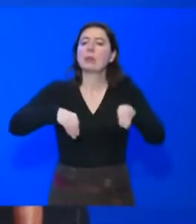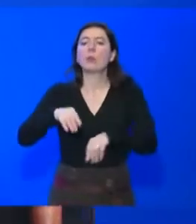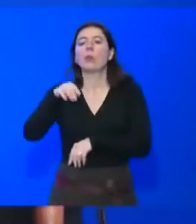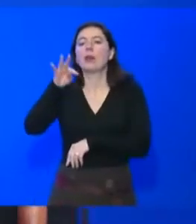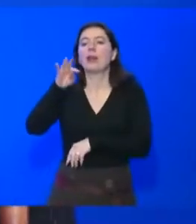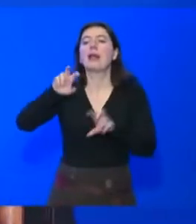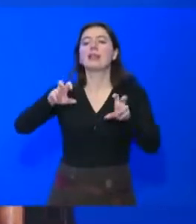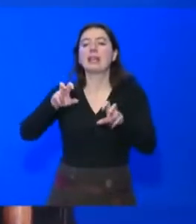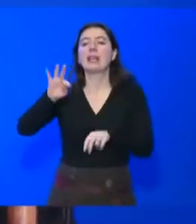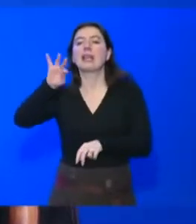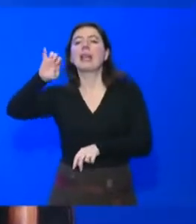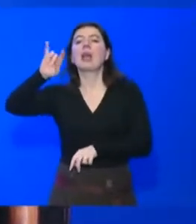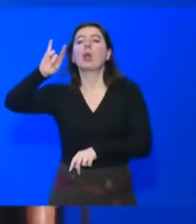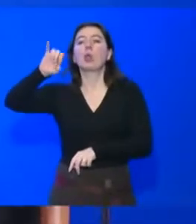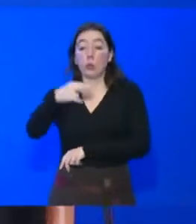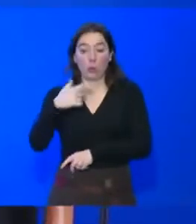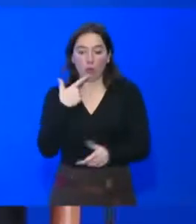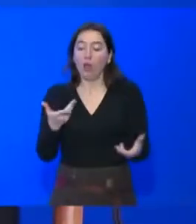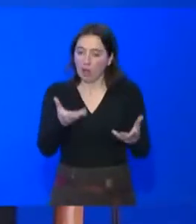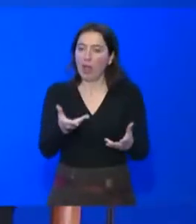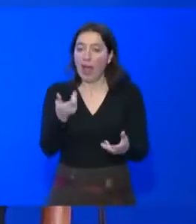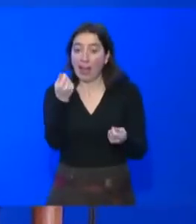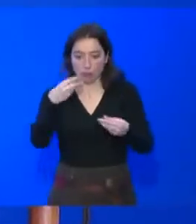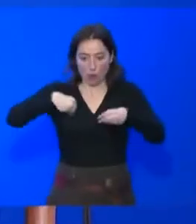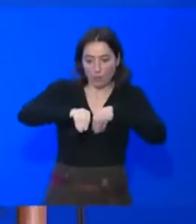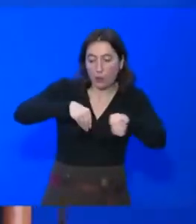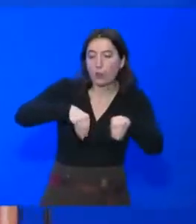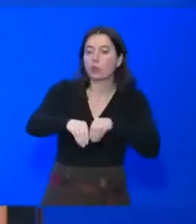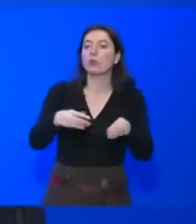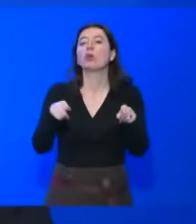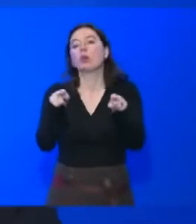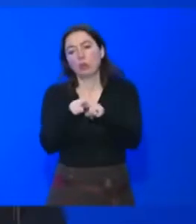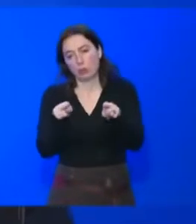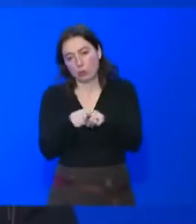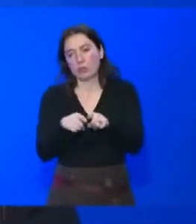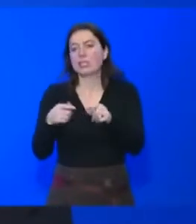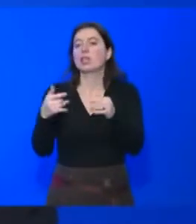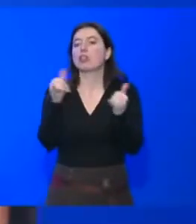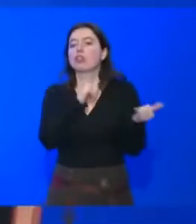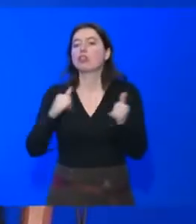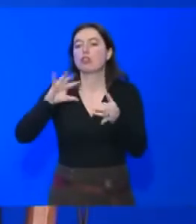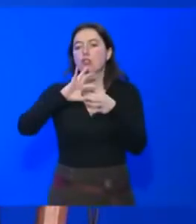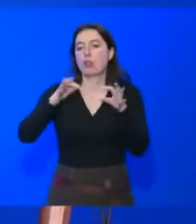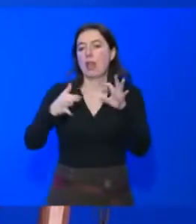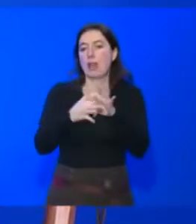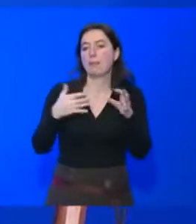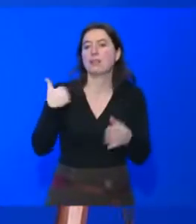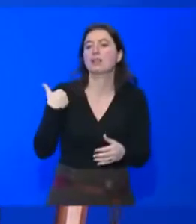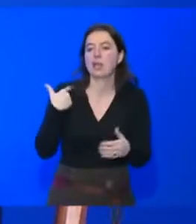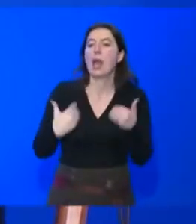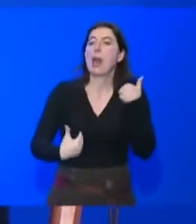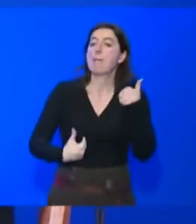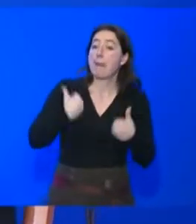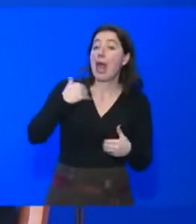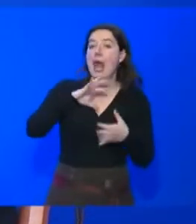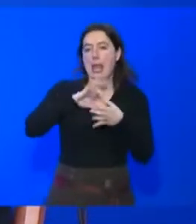'argent, donner, donner. Et puis, au niveau des Jeux olympiques, effectivement, je salue quand même les derniers JO para-olympiques qui ont